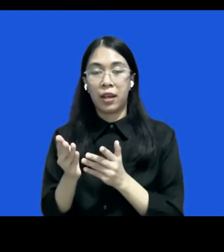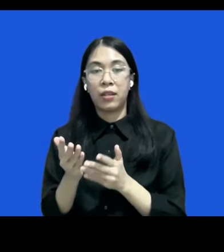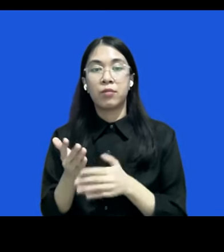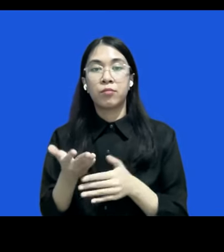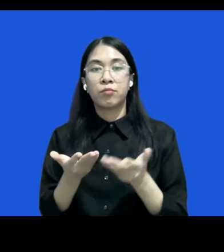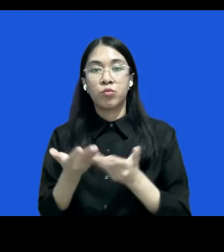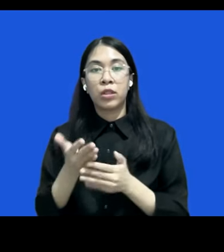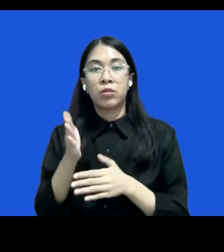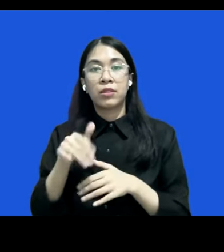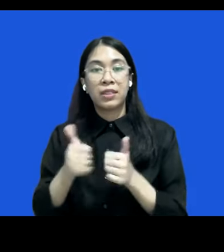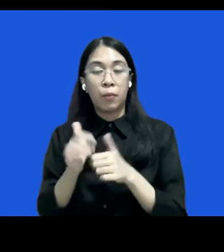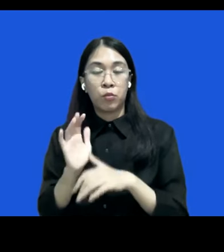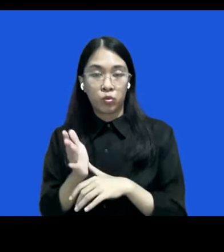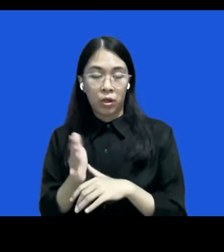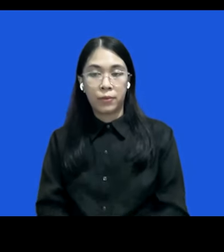sudah siap